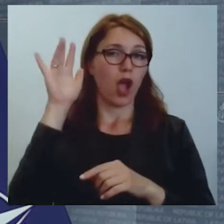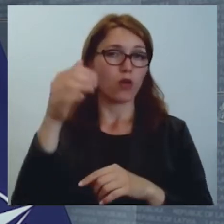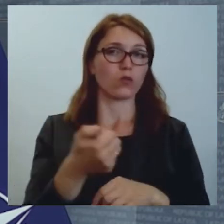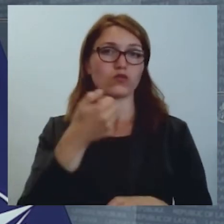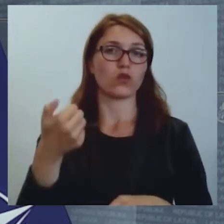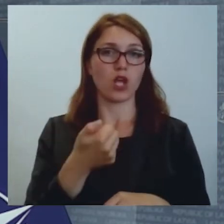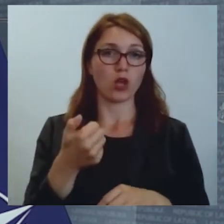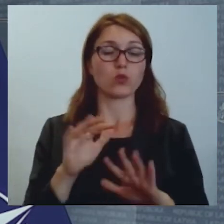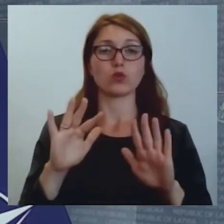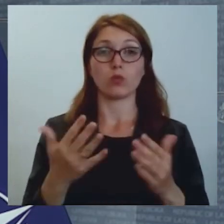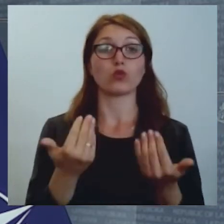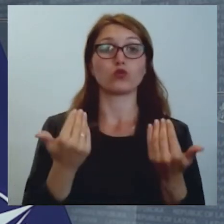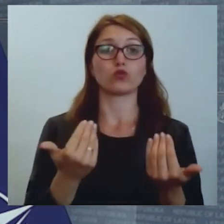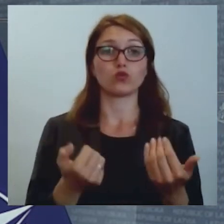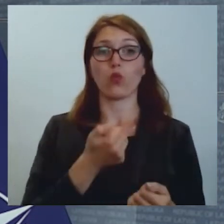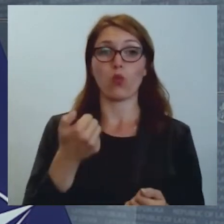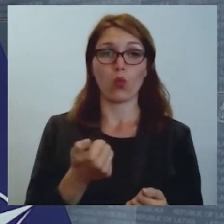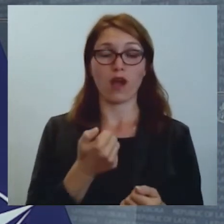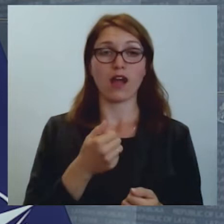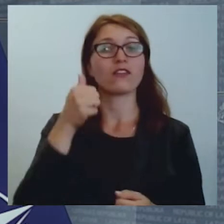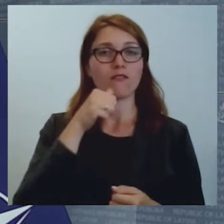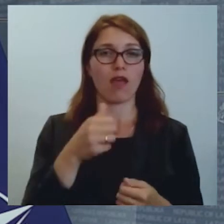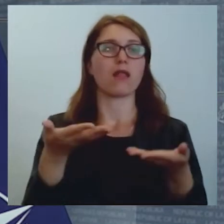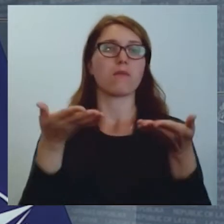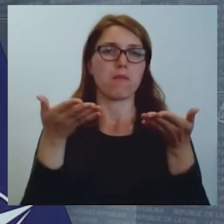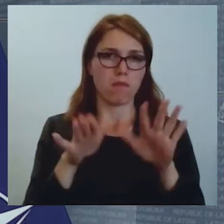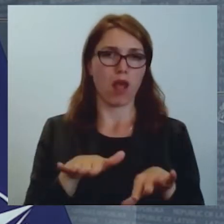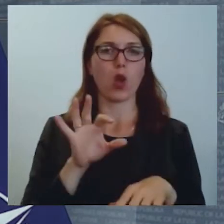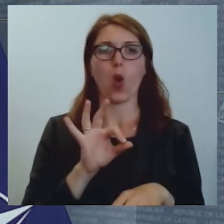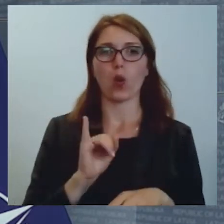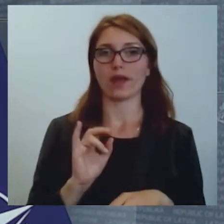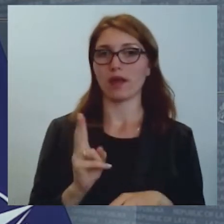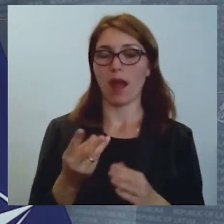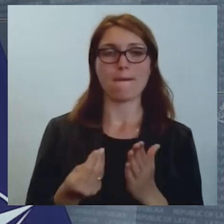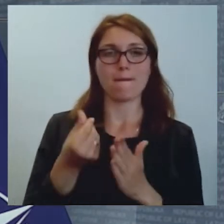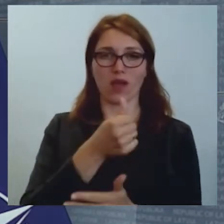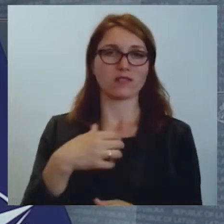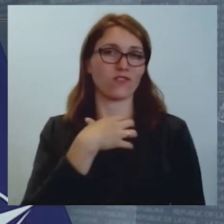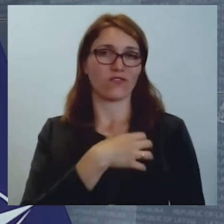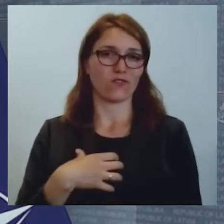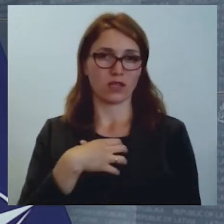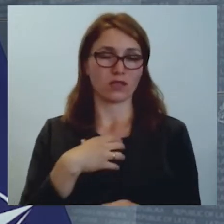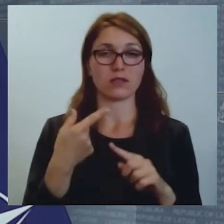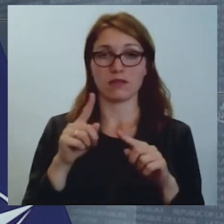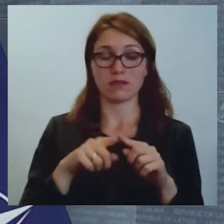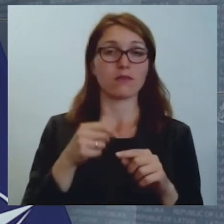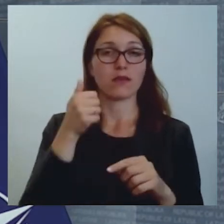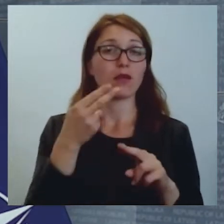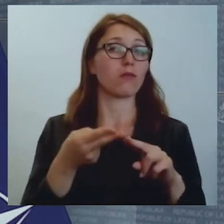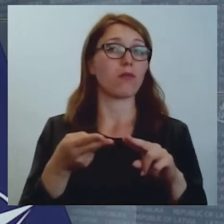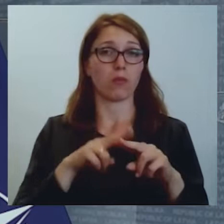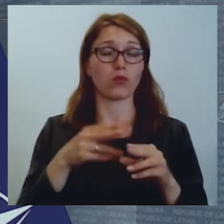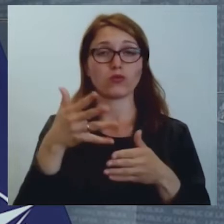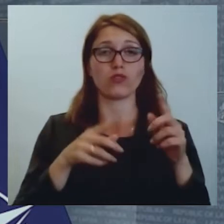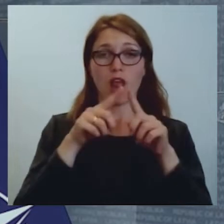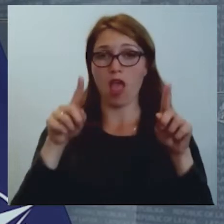bet šajā gadā vēl palika šis OIK maksājums, līdz ar to būtu papildus rēķinos